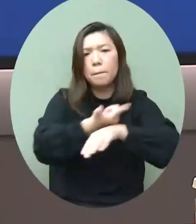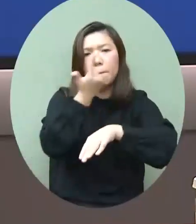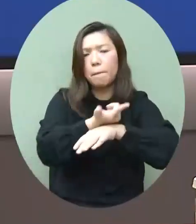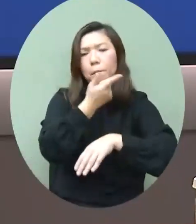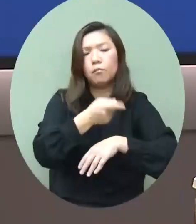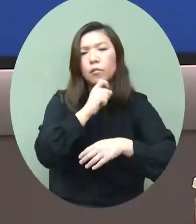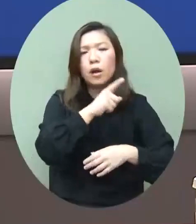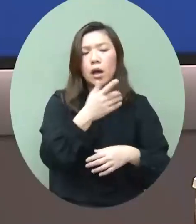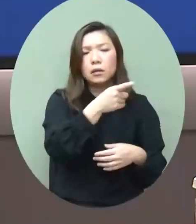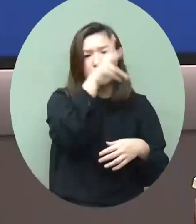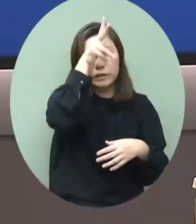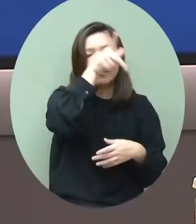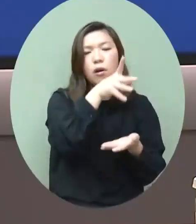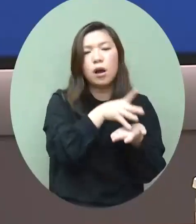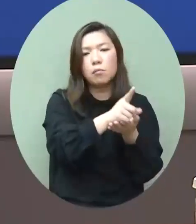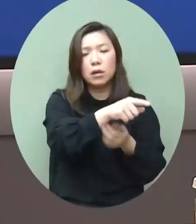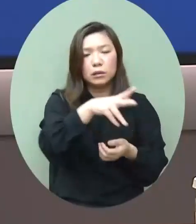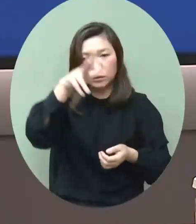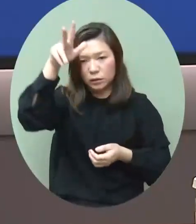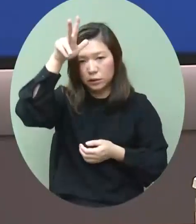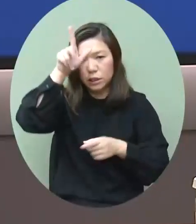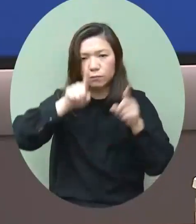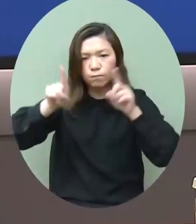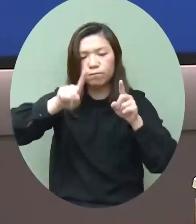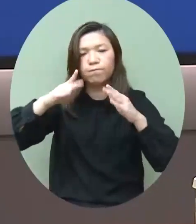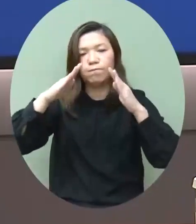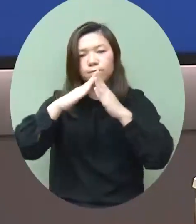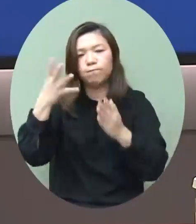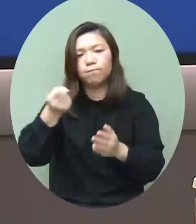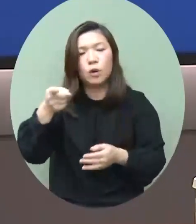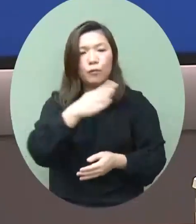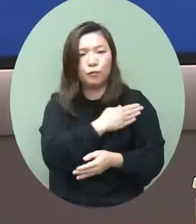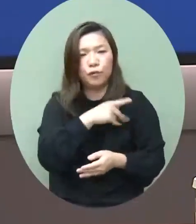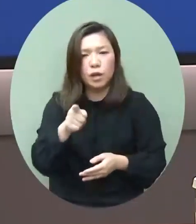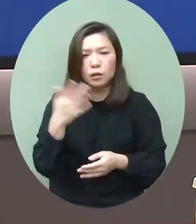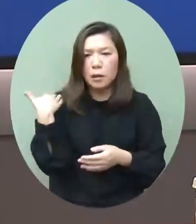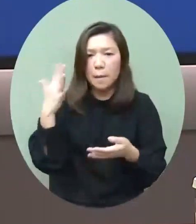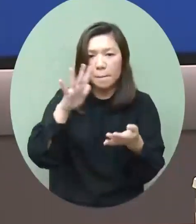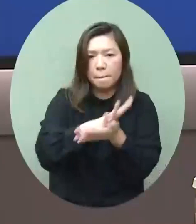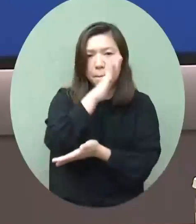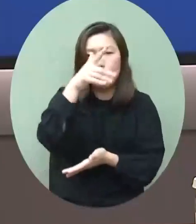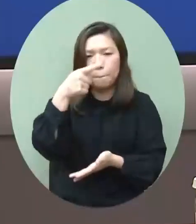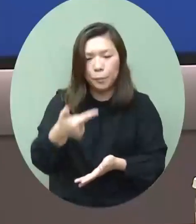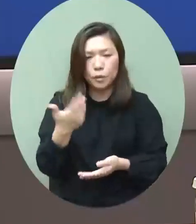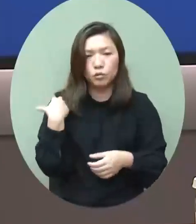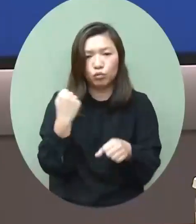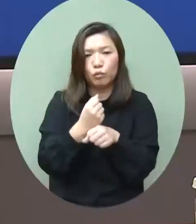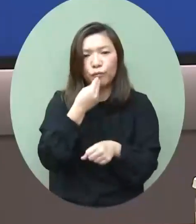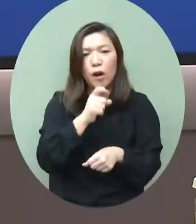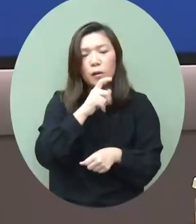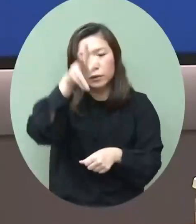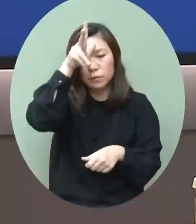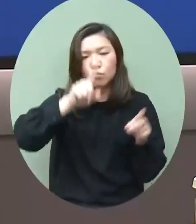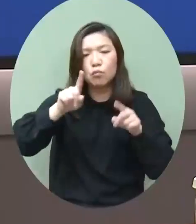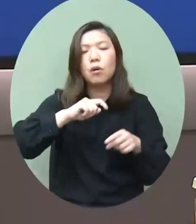政府委員會由政務司司長擔任主席由於我做了四年半的政務司司長所以我和這個國際